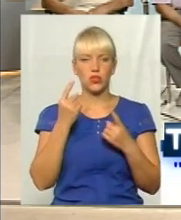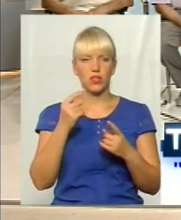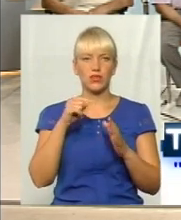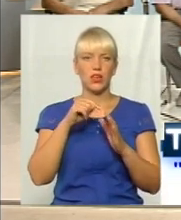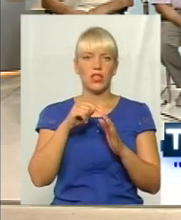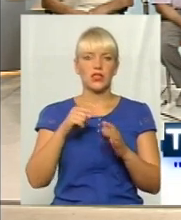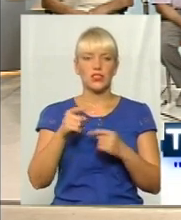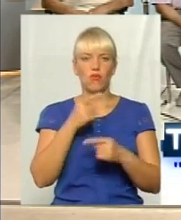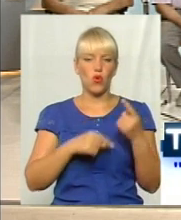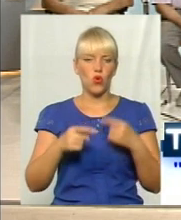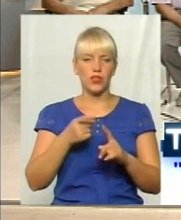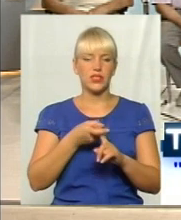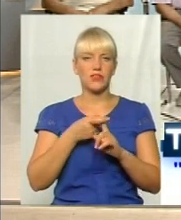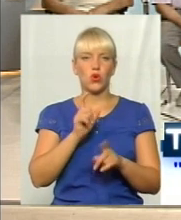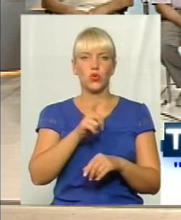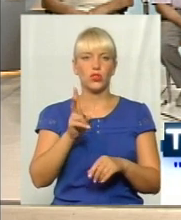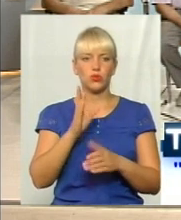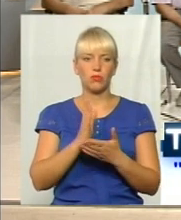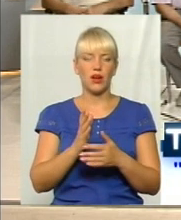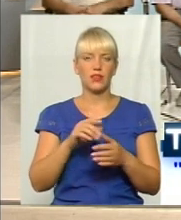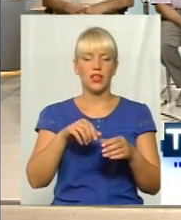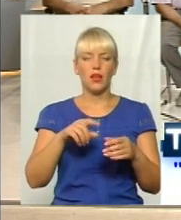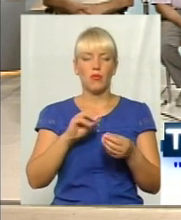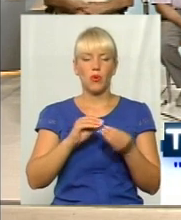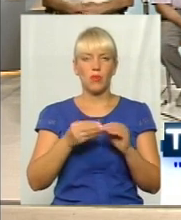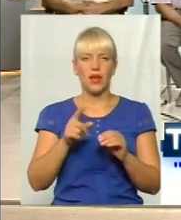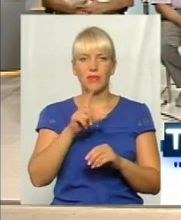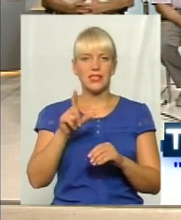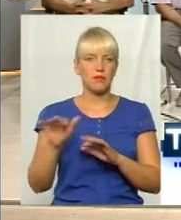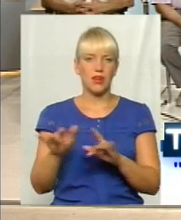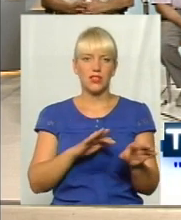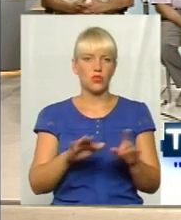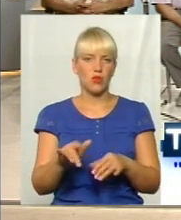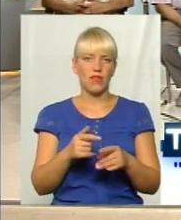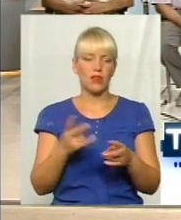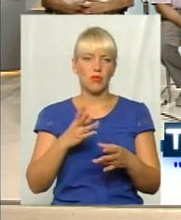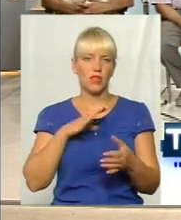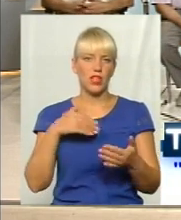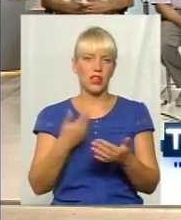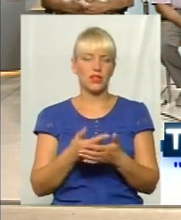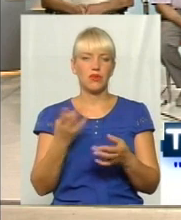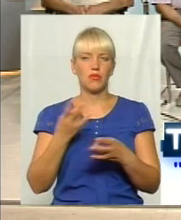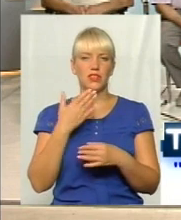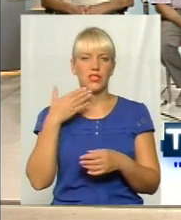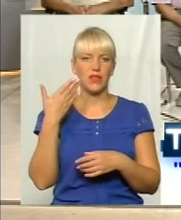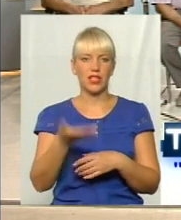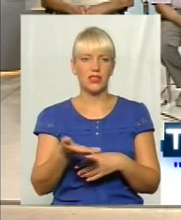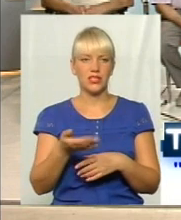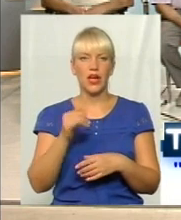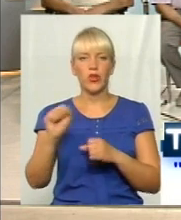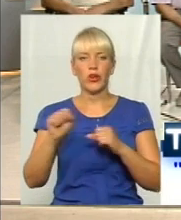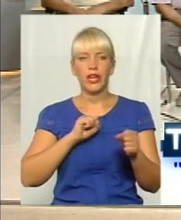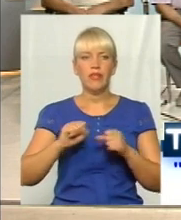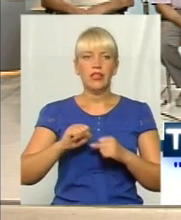люди, хто має проблеми з пересуванням, вони повинні активніше встати і звертатися безпосередньо до